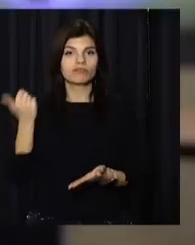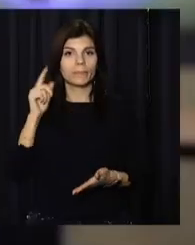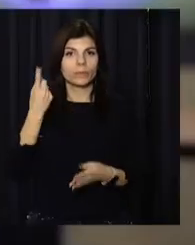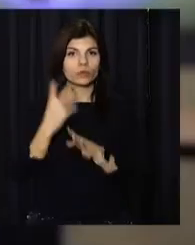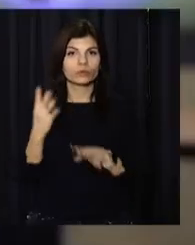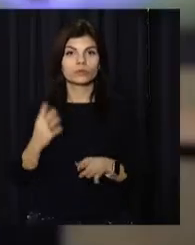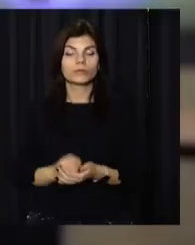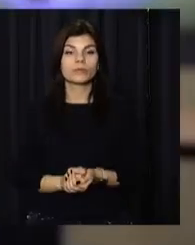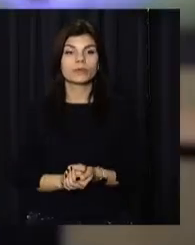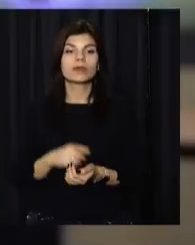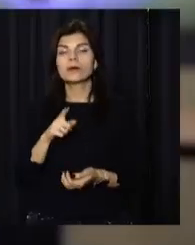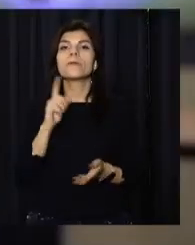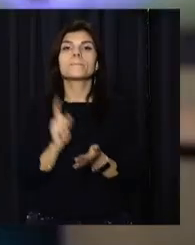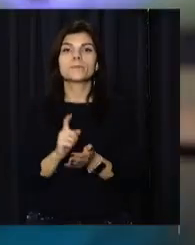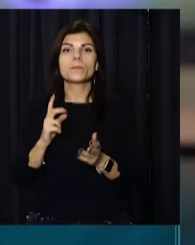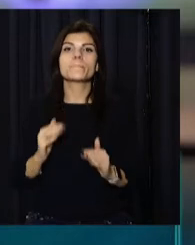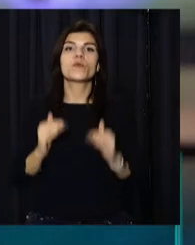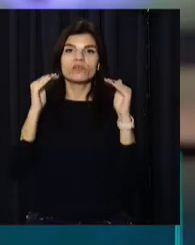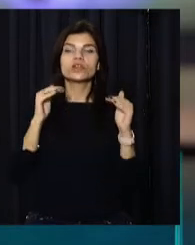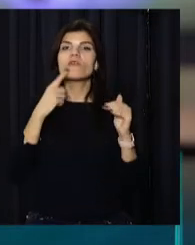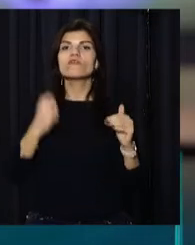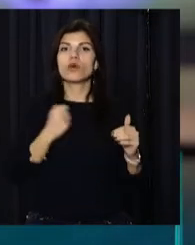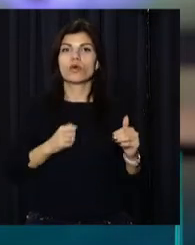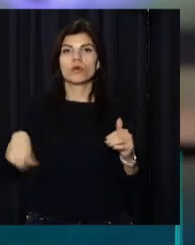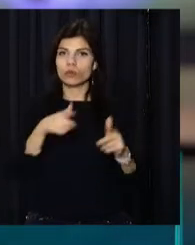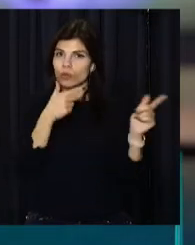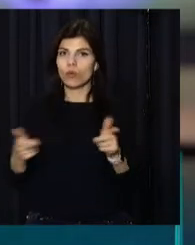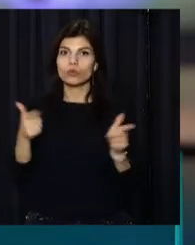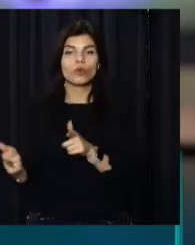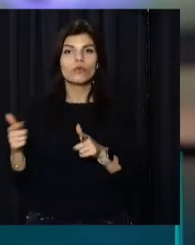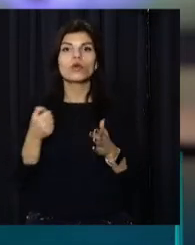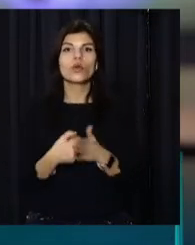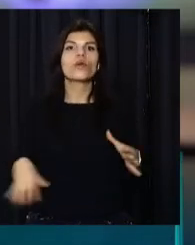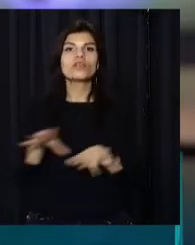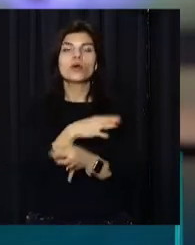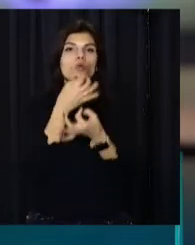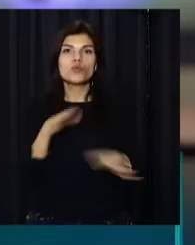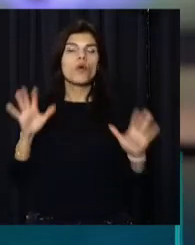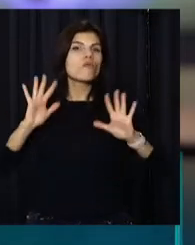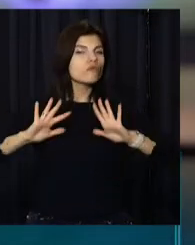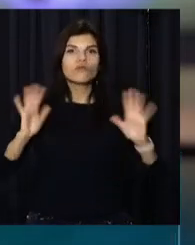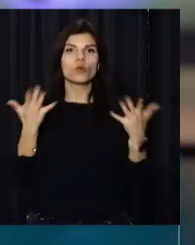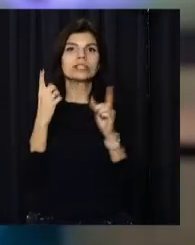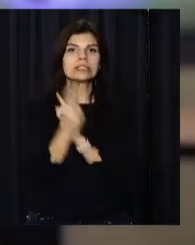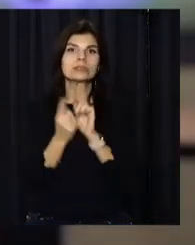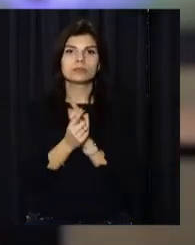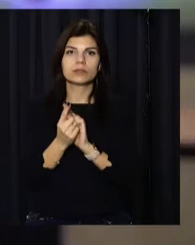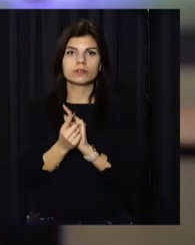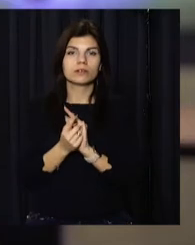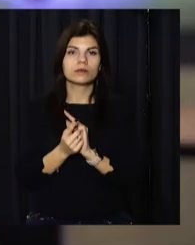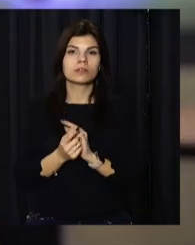Маємо підвищити готовність українського війська до всіх можливих змін в оперативній обстановці.